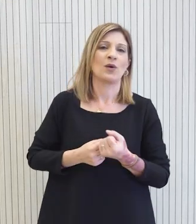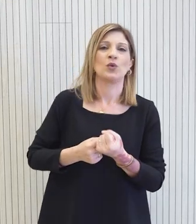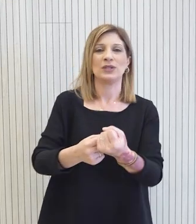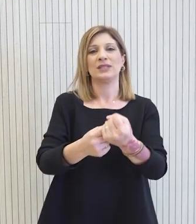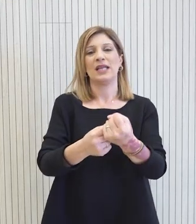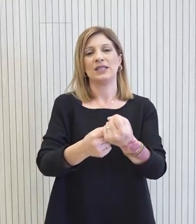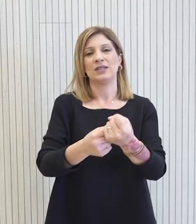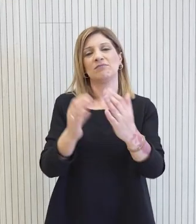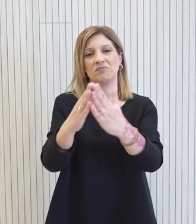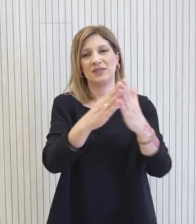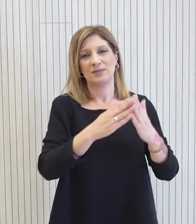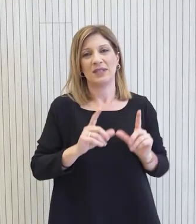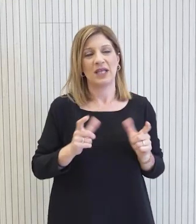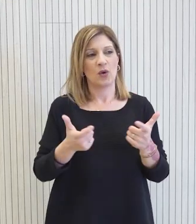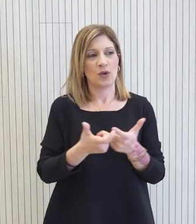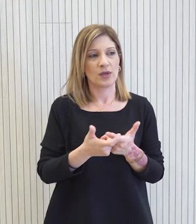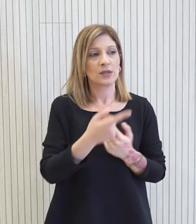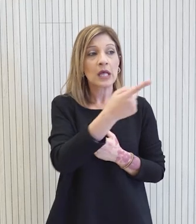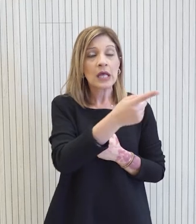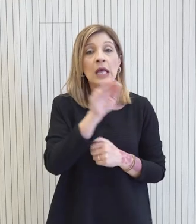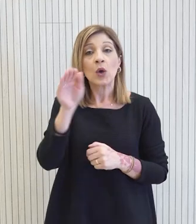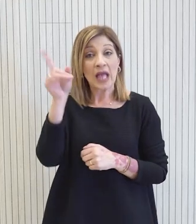νοικοκυριών για αντιμετώπιση της ακρίβης